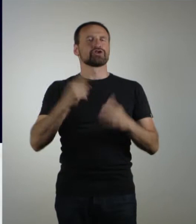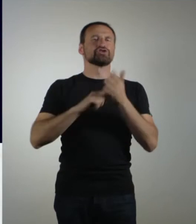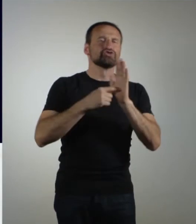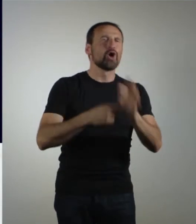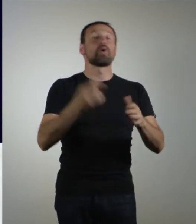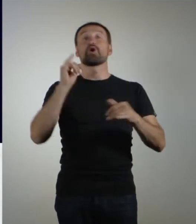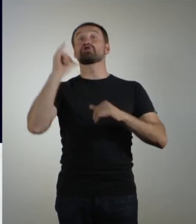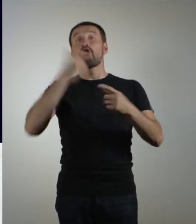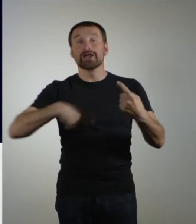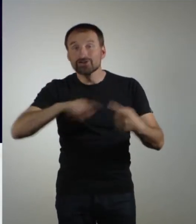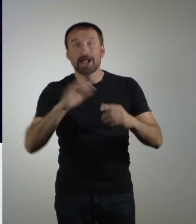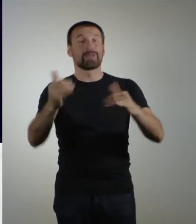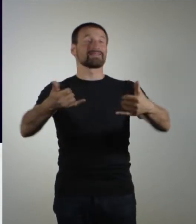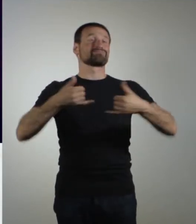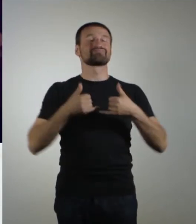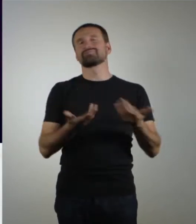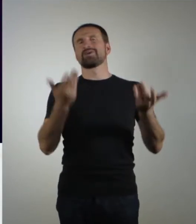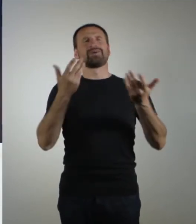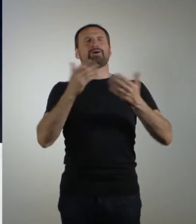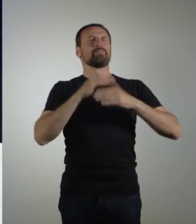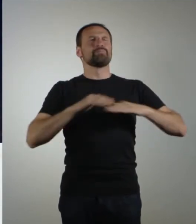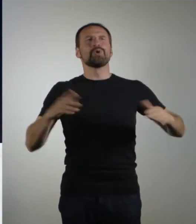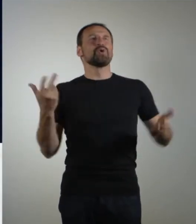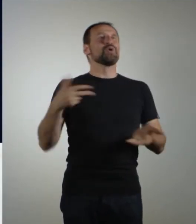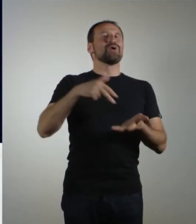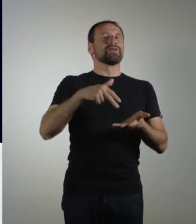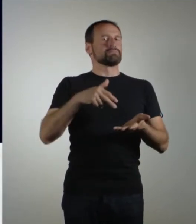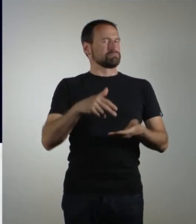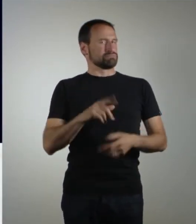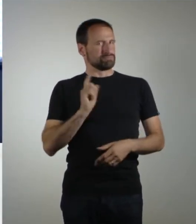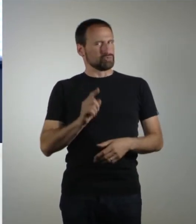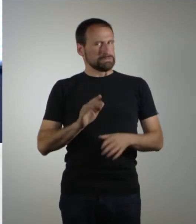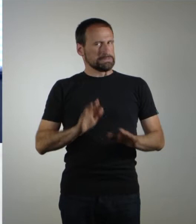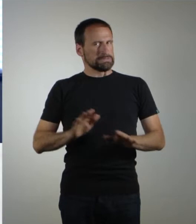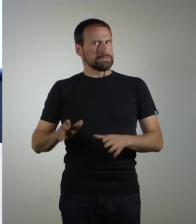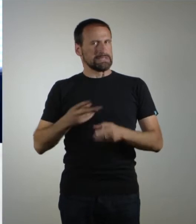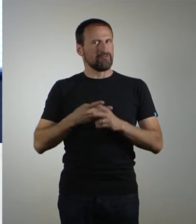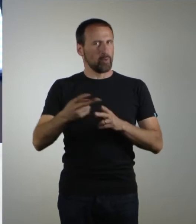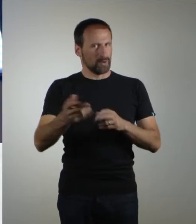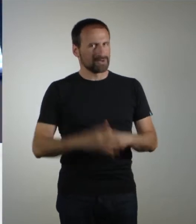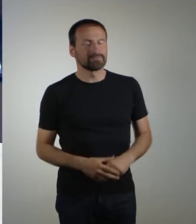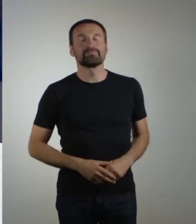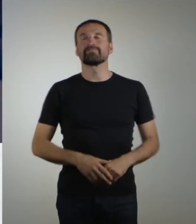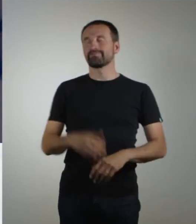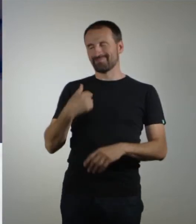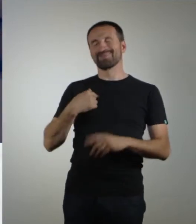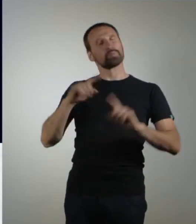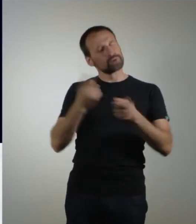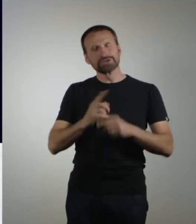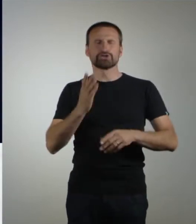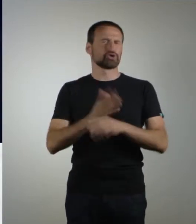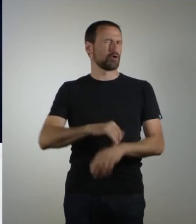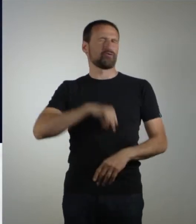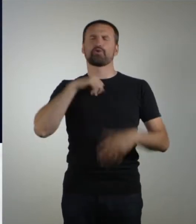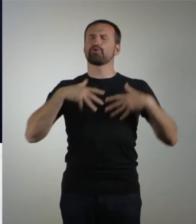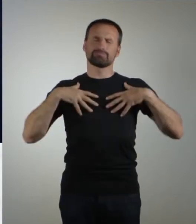Let's Dance. An die Bühne musste sie sich früher aber erst gewöhnen. Also Musik war schon sehr, sehr früh in mir drin, war aber gleichzeitig auch